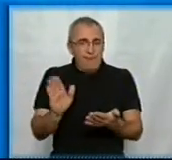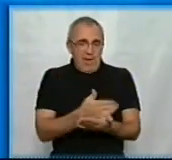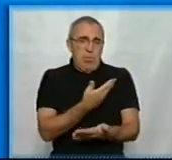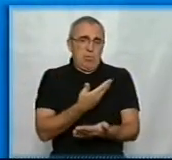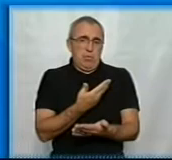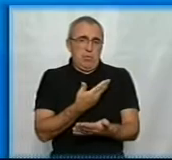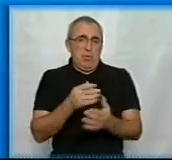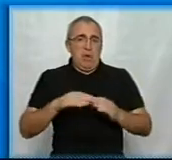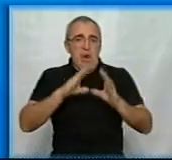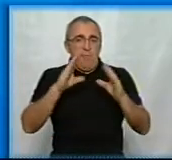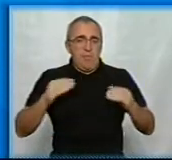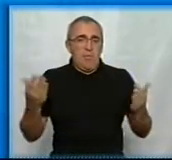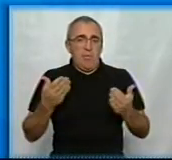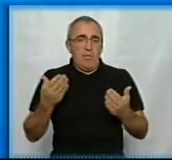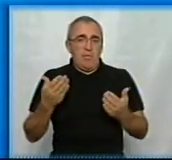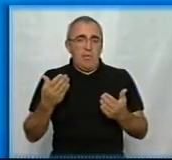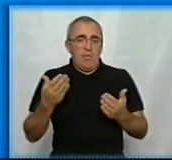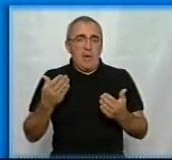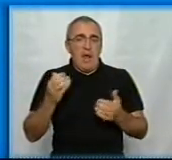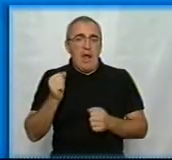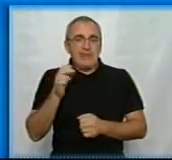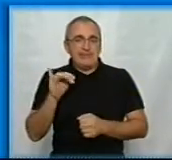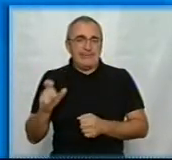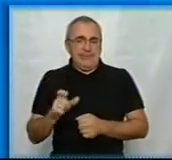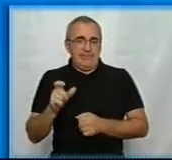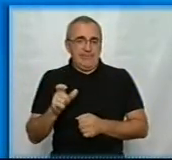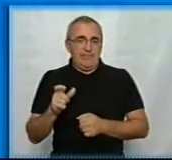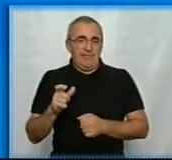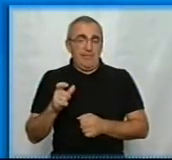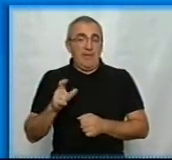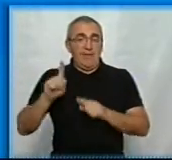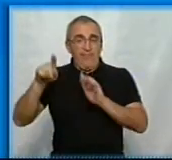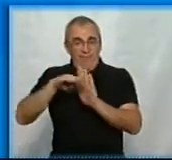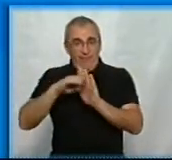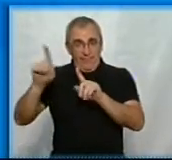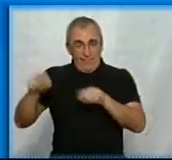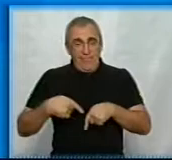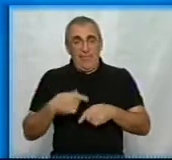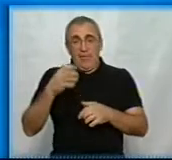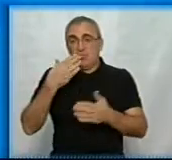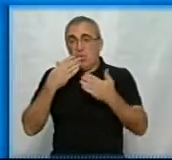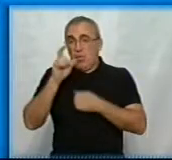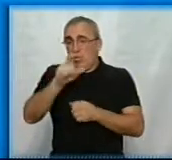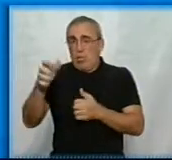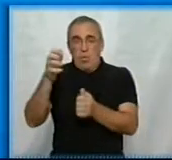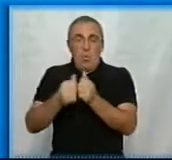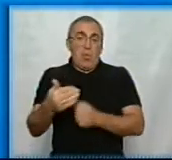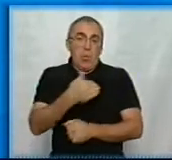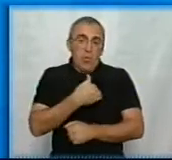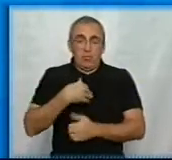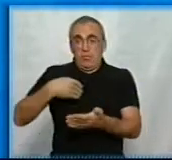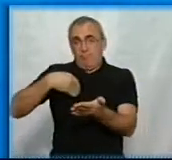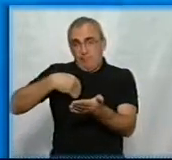автомобілі із переліку підакцизних товарів. Ці вимоги є важними, тому що вони стосуються кожного українця, який хоче